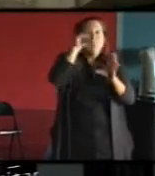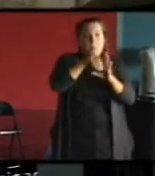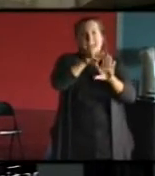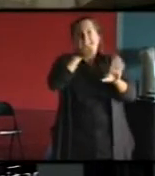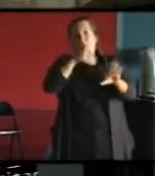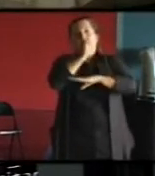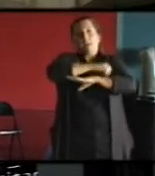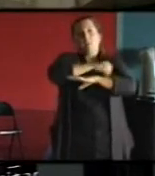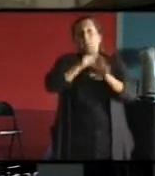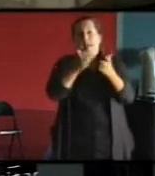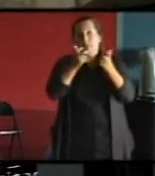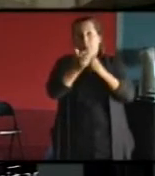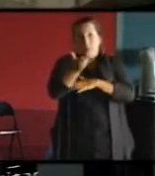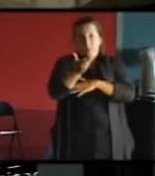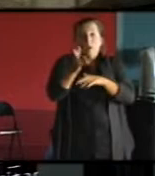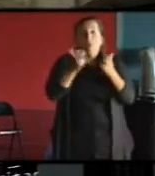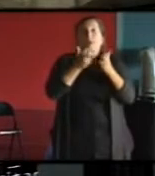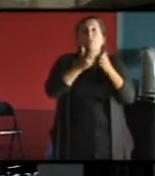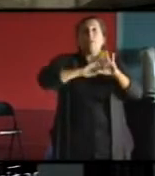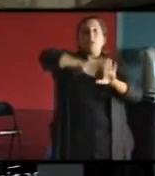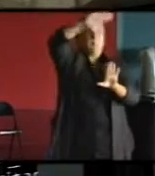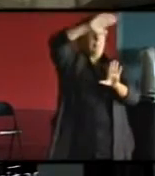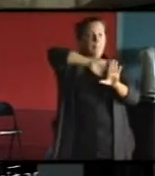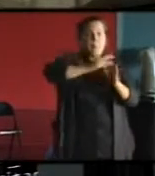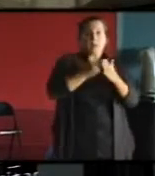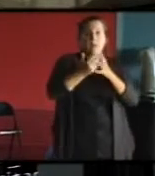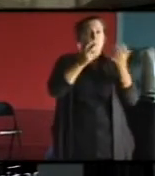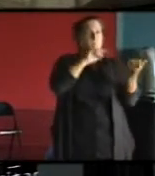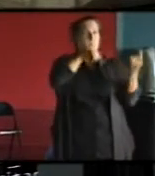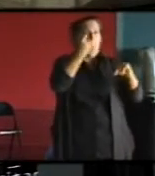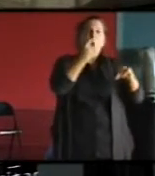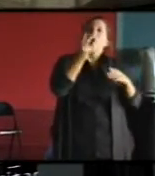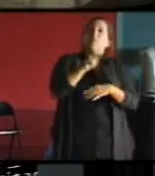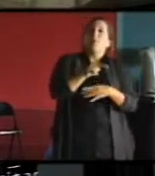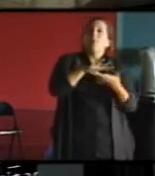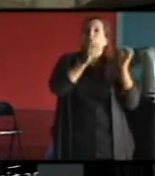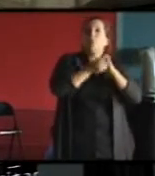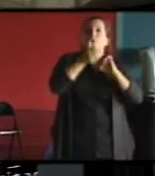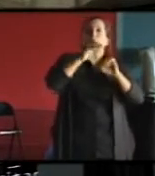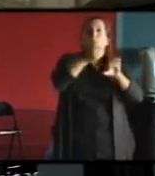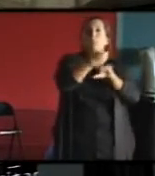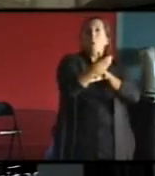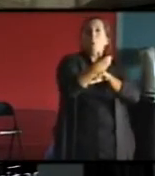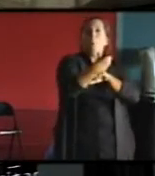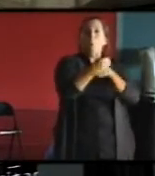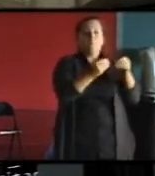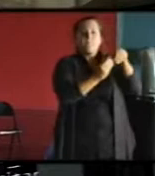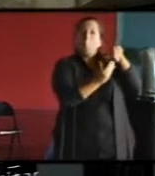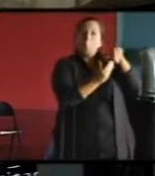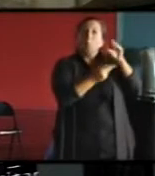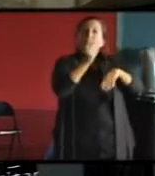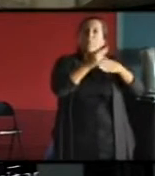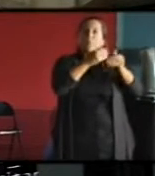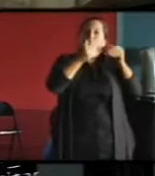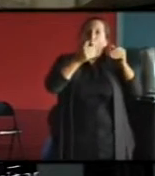extérieurs avec donc une transformation des bâtiments dans le sens où on épaissit l'ensemble du bâtiment